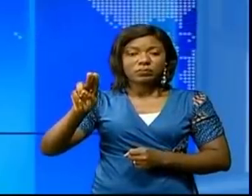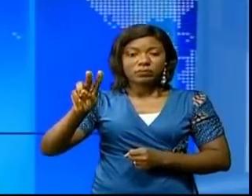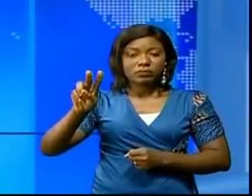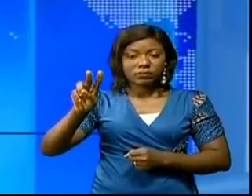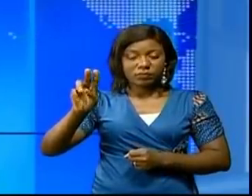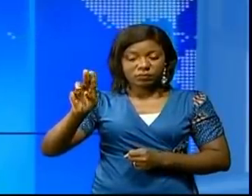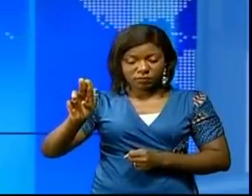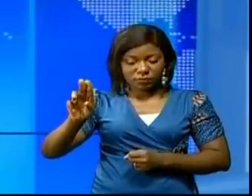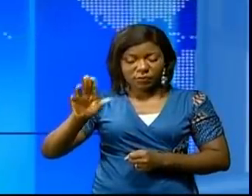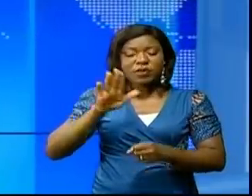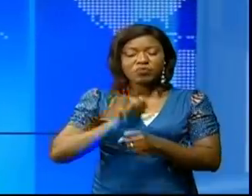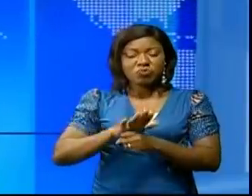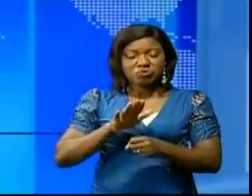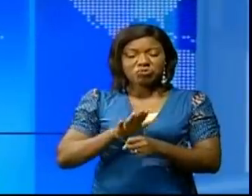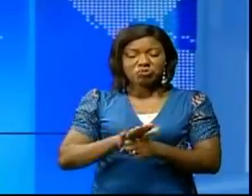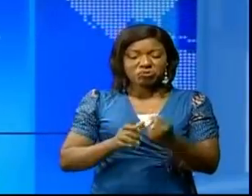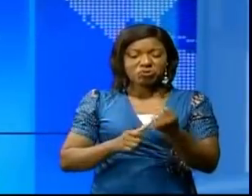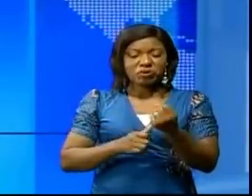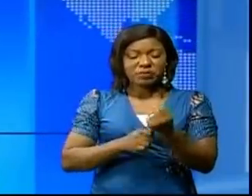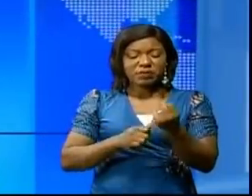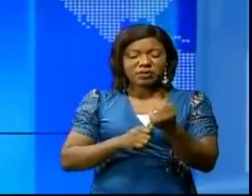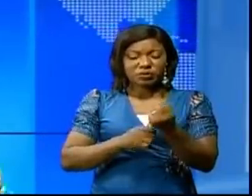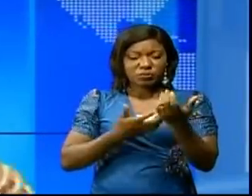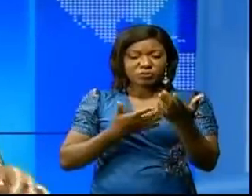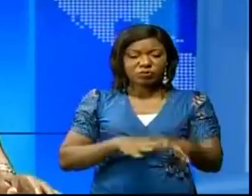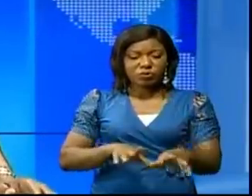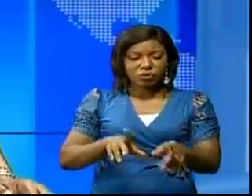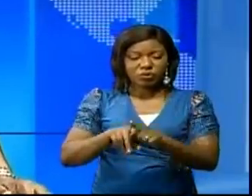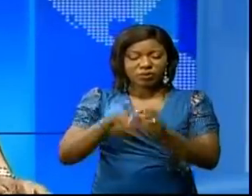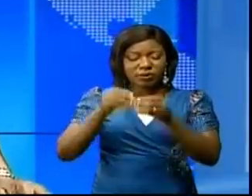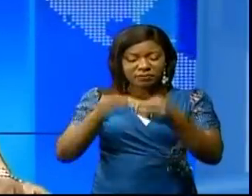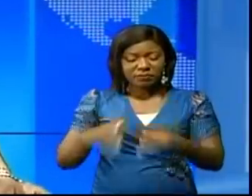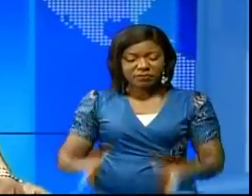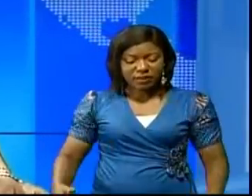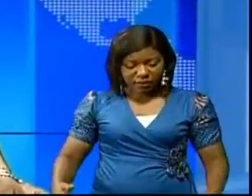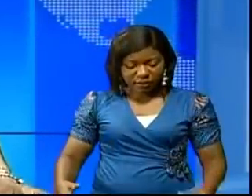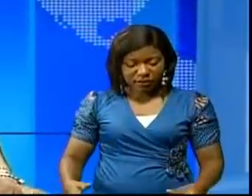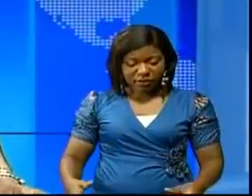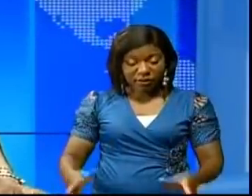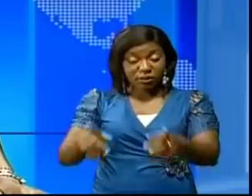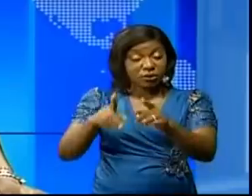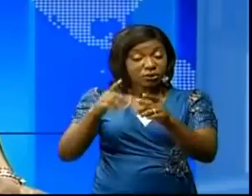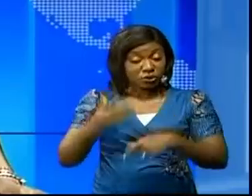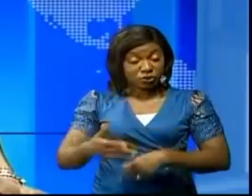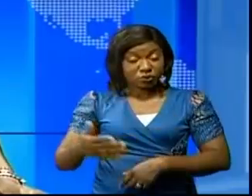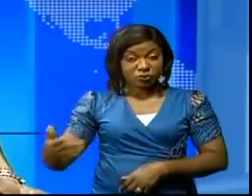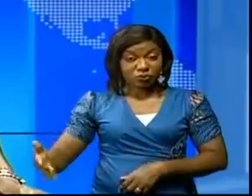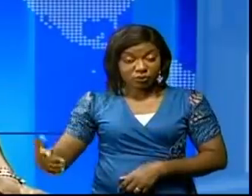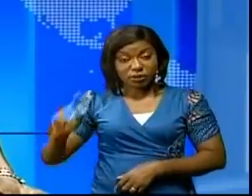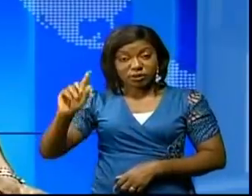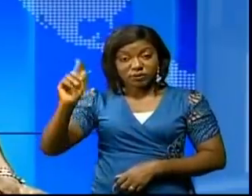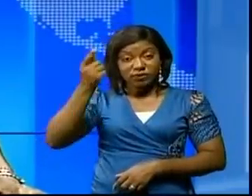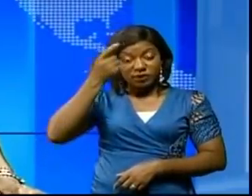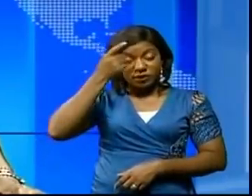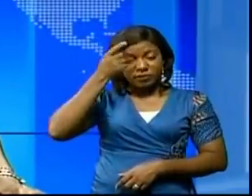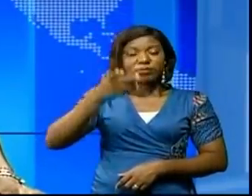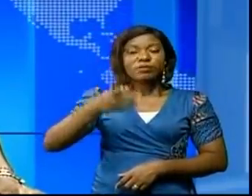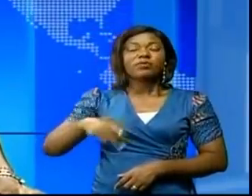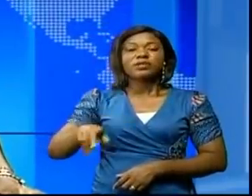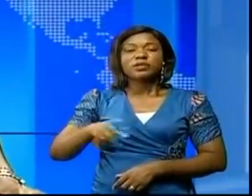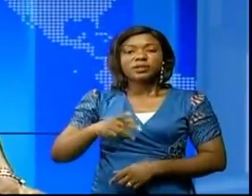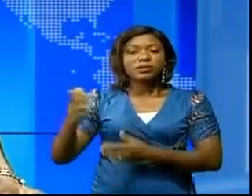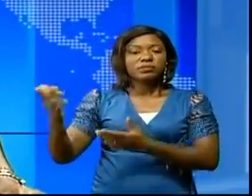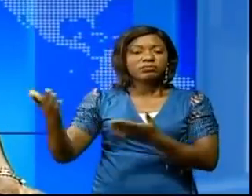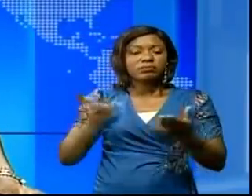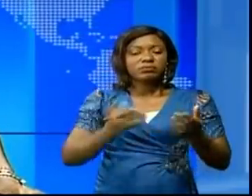causé plusieurs dégâts matériels et même malheureusement de pertes en vies humaines. Le gouvernement provincial a